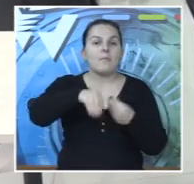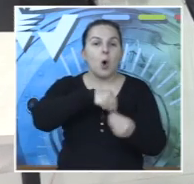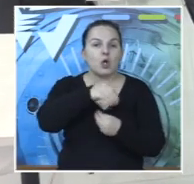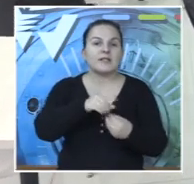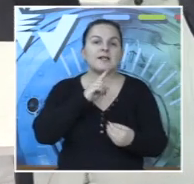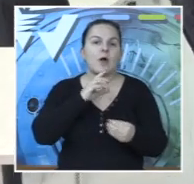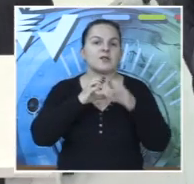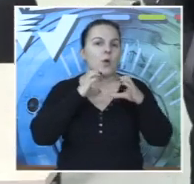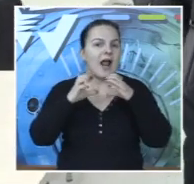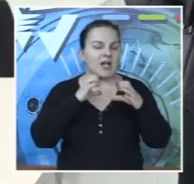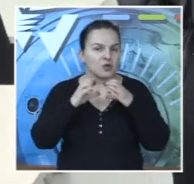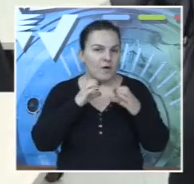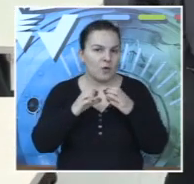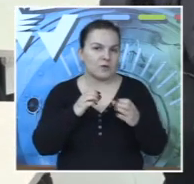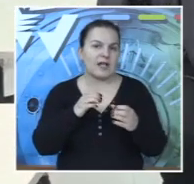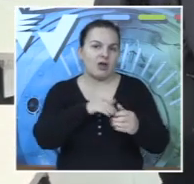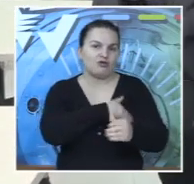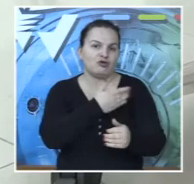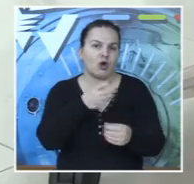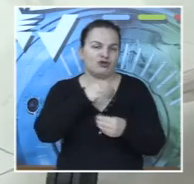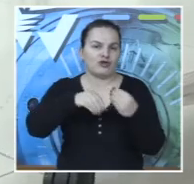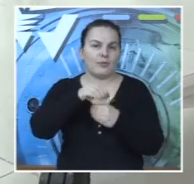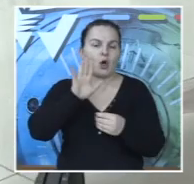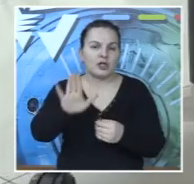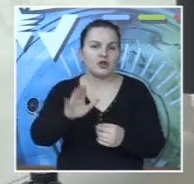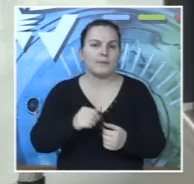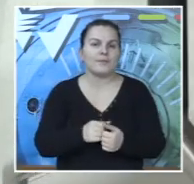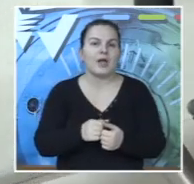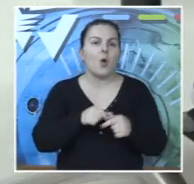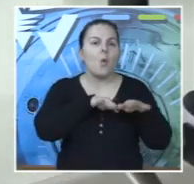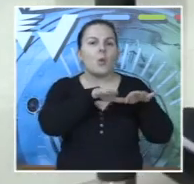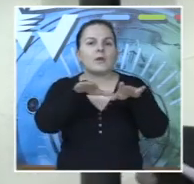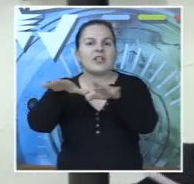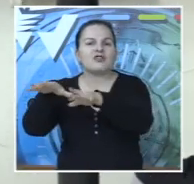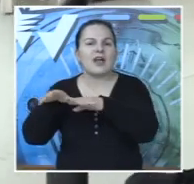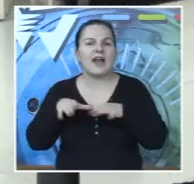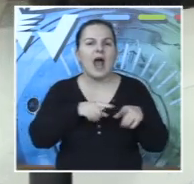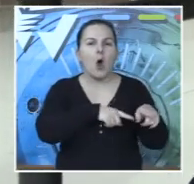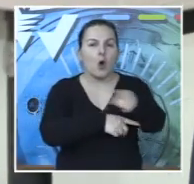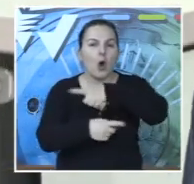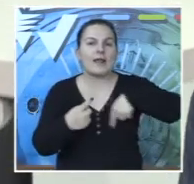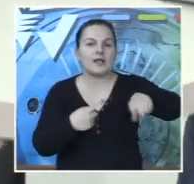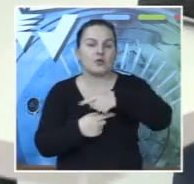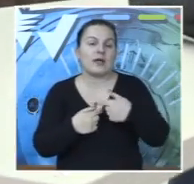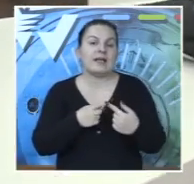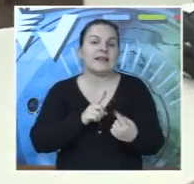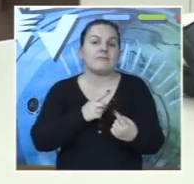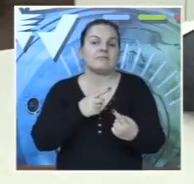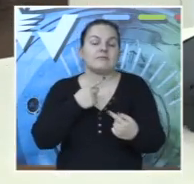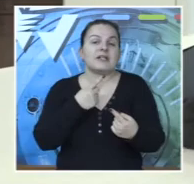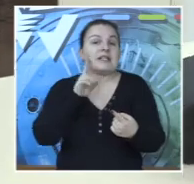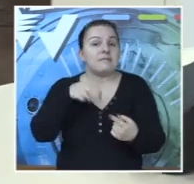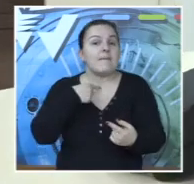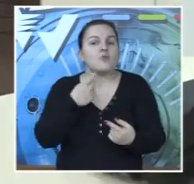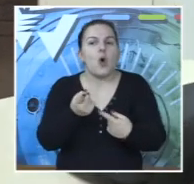Podrška podradice koja se u razgovoru sa Đorđićima svakog momenta primjećuje, sigurno utječe i na ljude iz okoline da im shodno mogućnosti ima